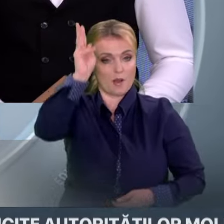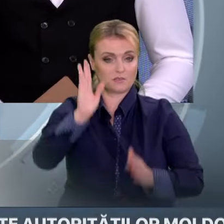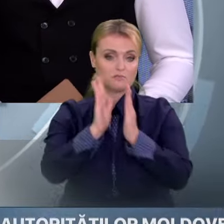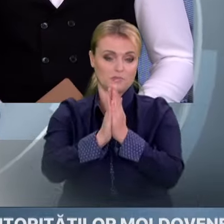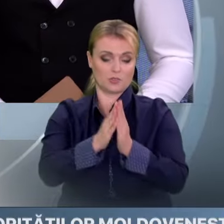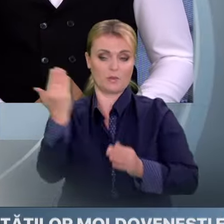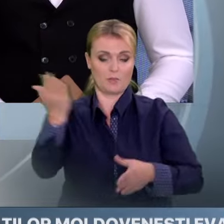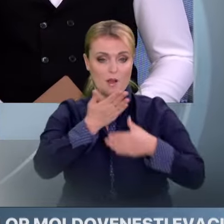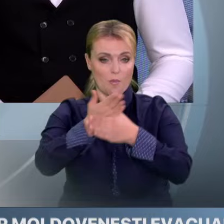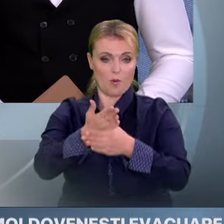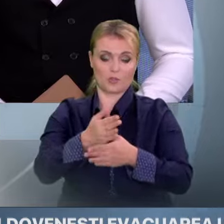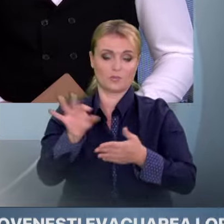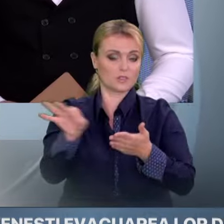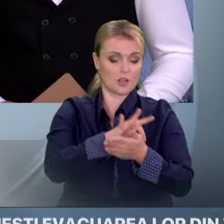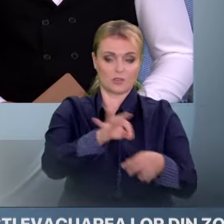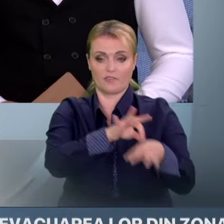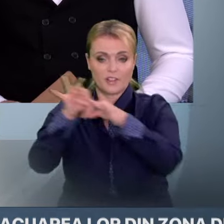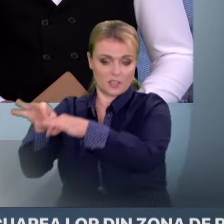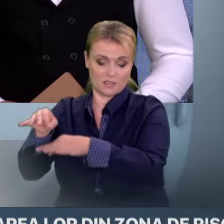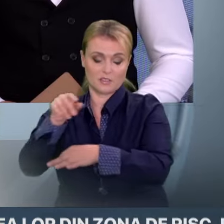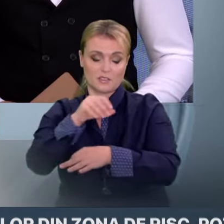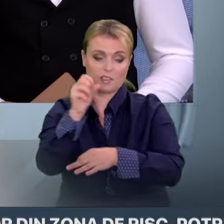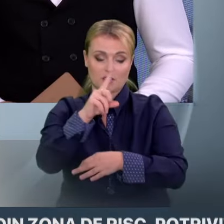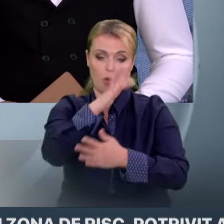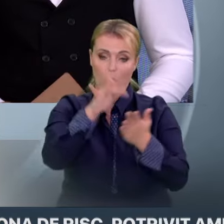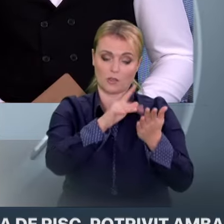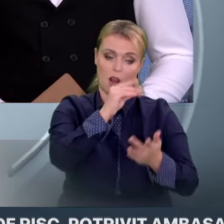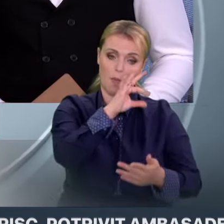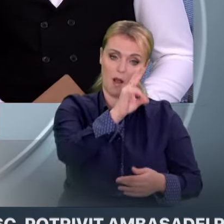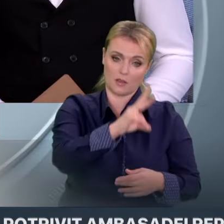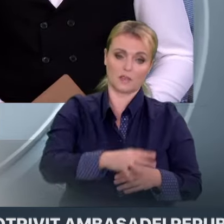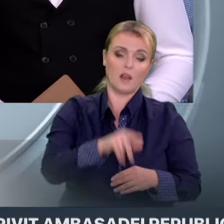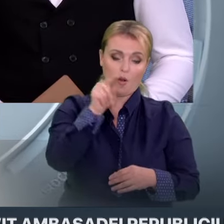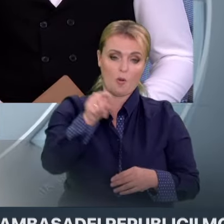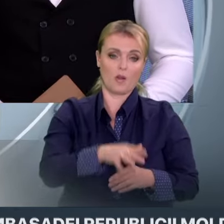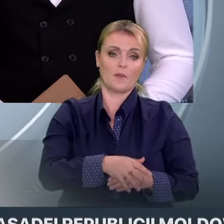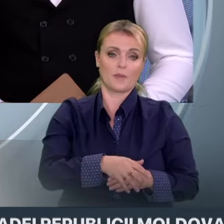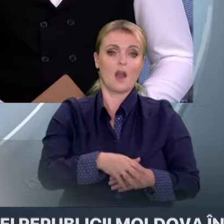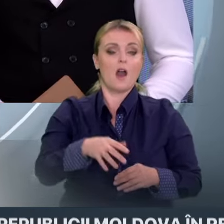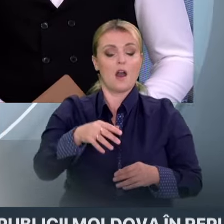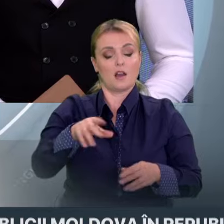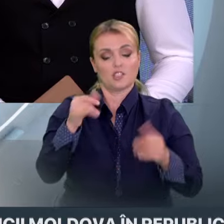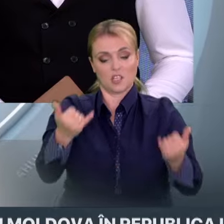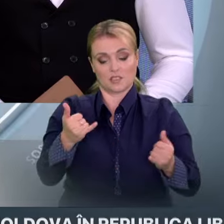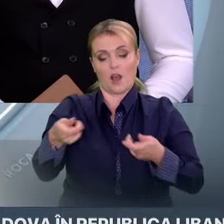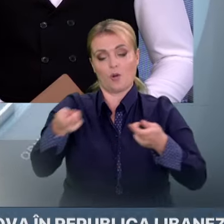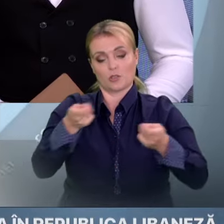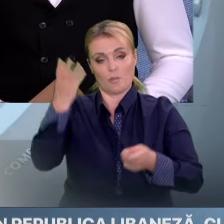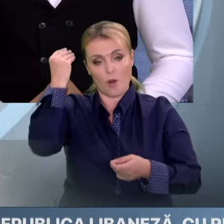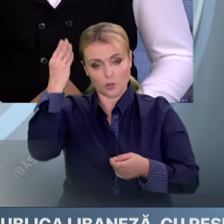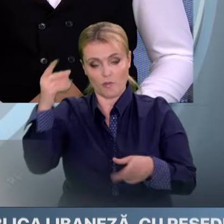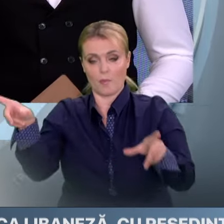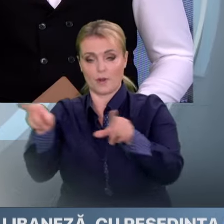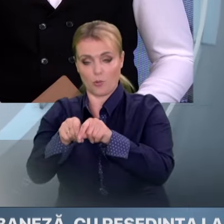evacuarea imediată. În prezent, Ministerul Afacerilor Externe al Republicii Moldova, în comun cu Ambasada, depun